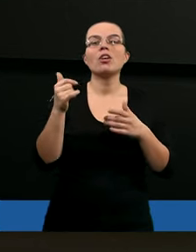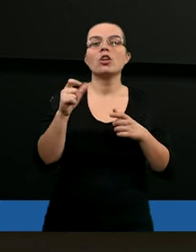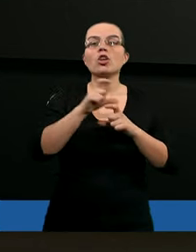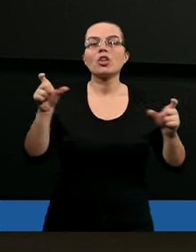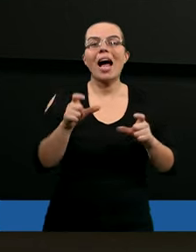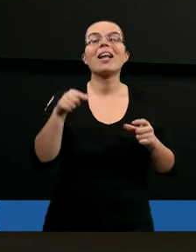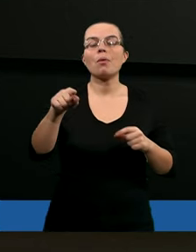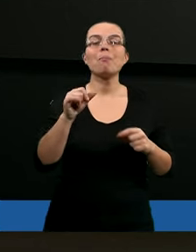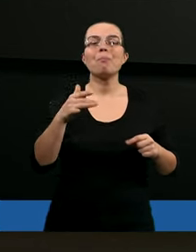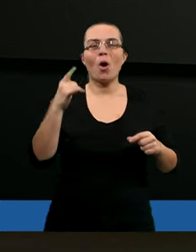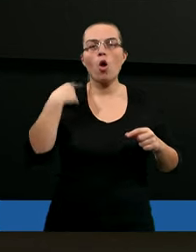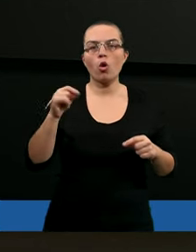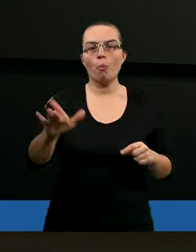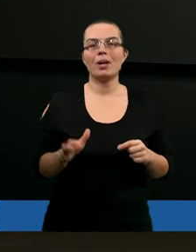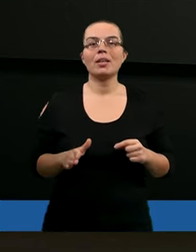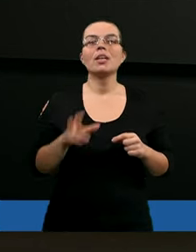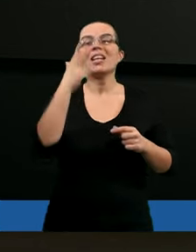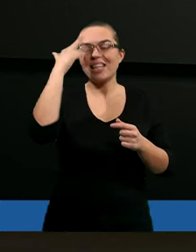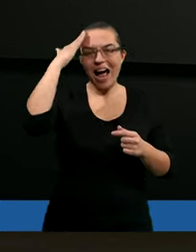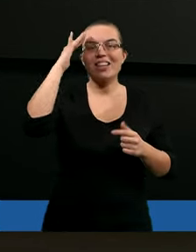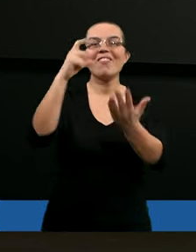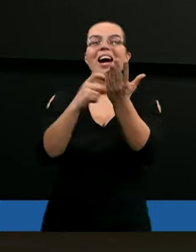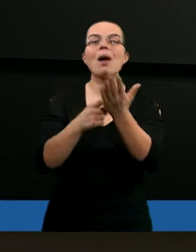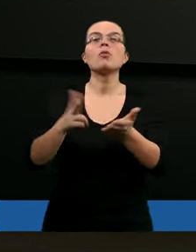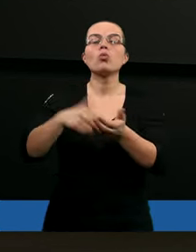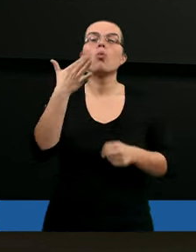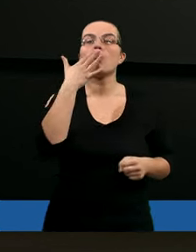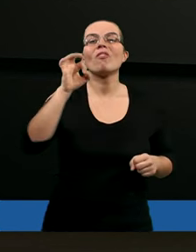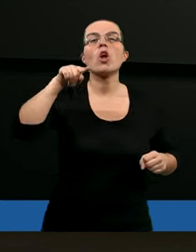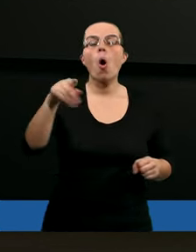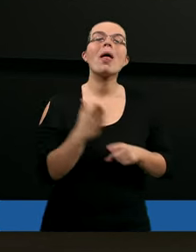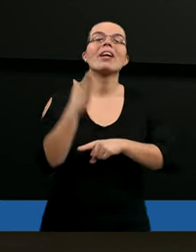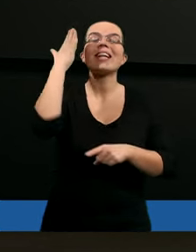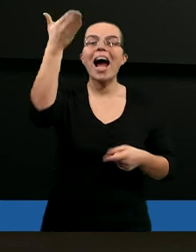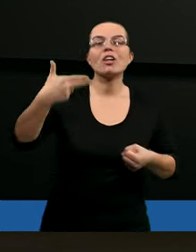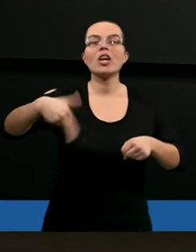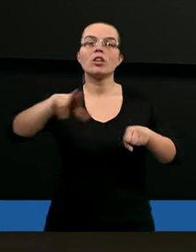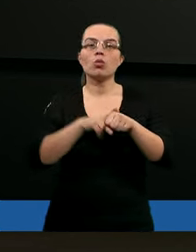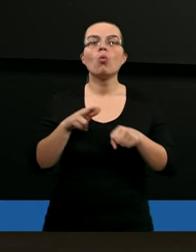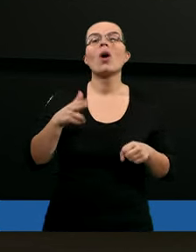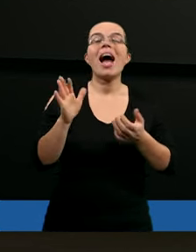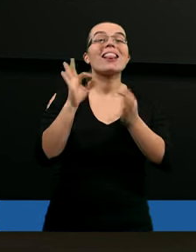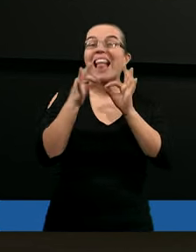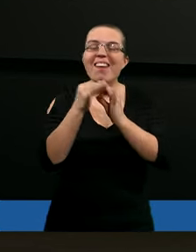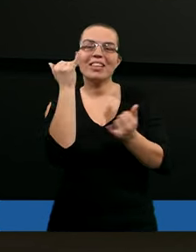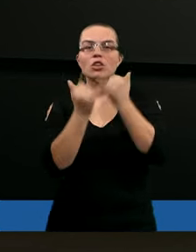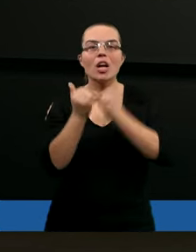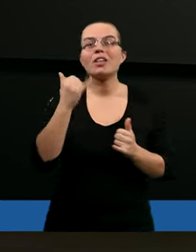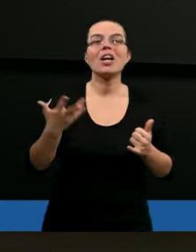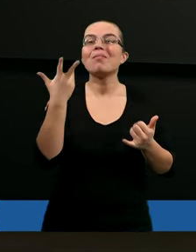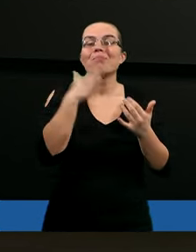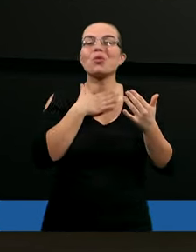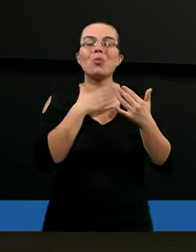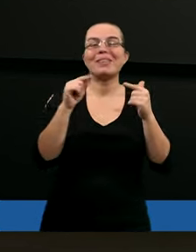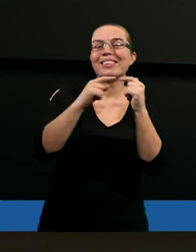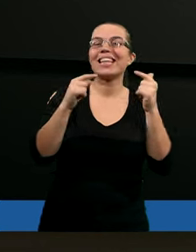mym stanie. Czy znacie jakiś fragment, który właśnie mówi o tej nadziei, która nawet jeżeli nasze życie by się